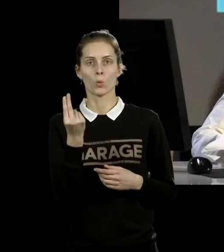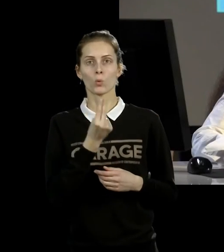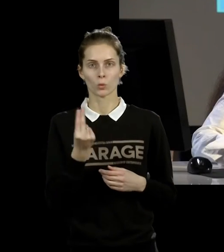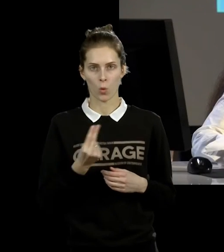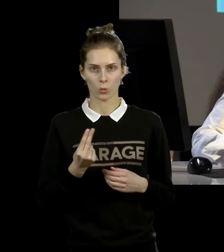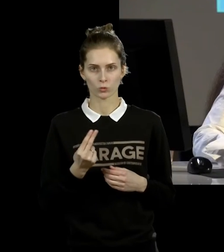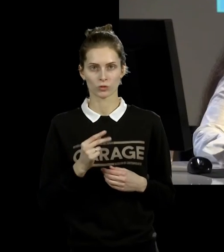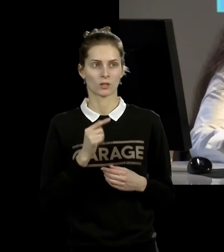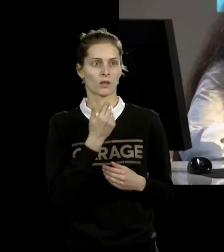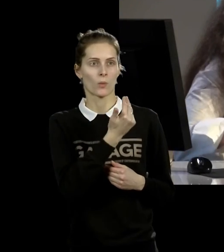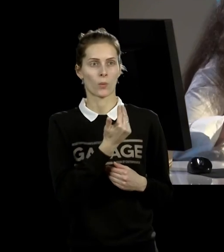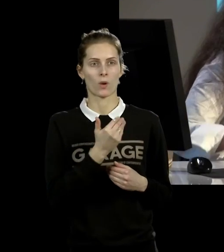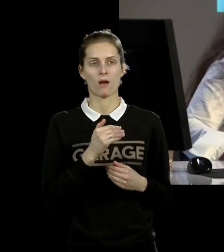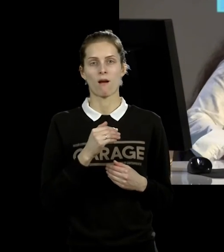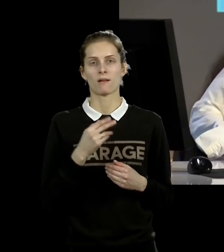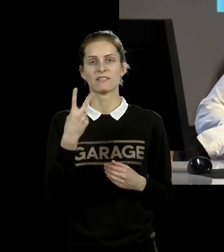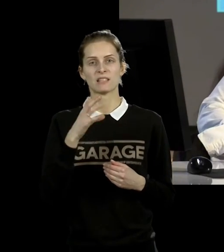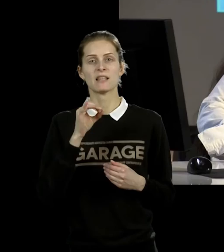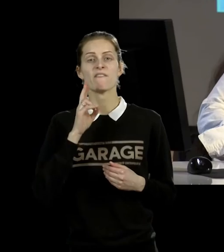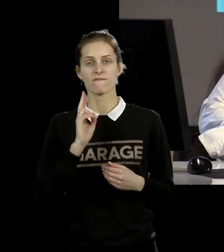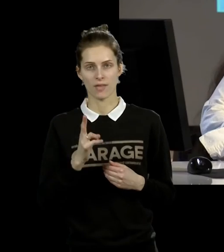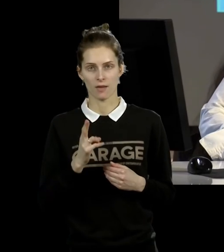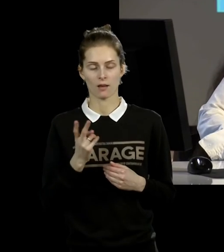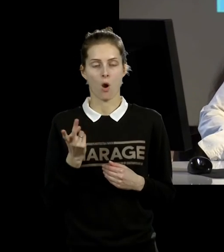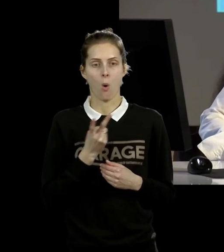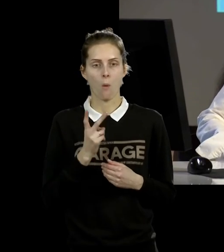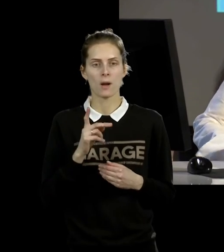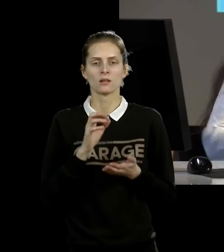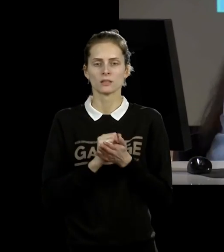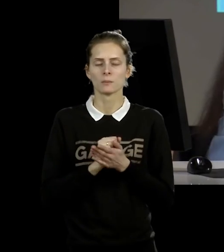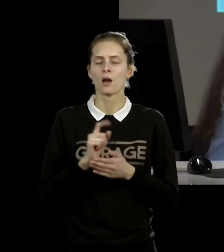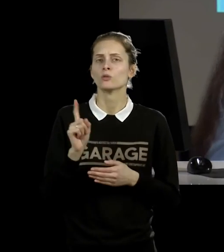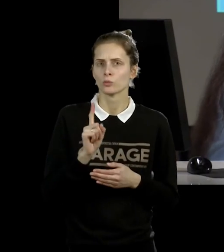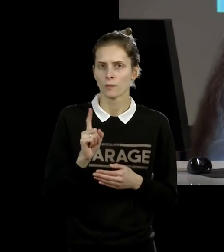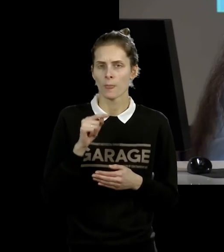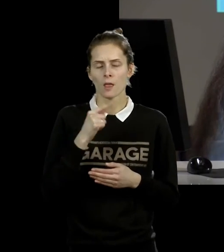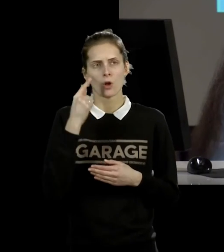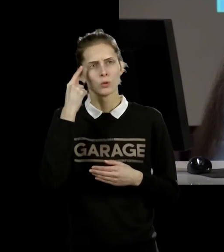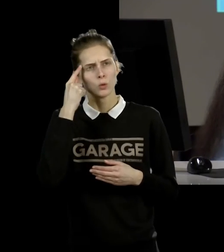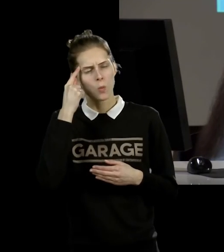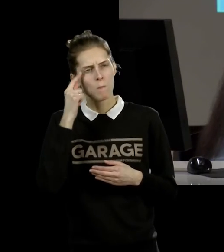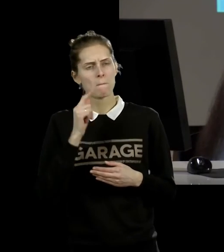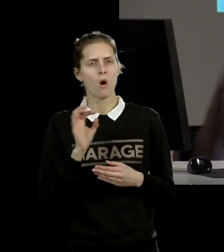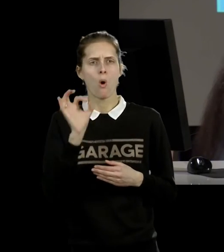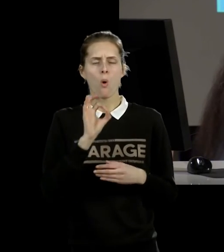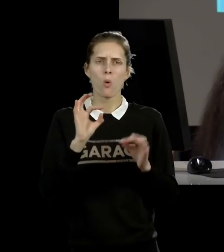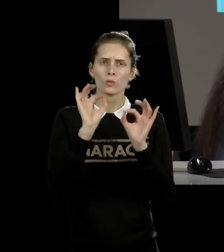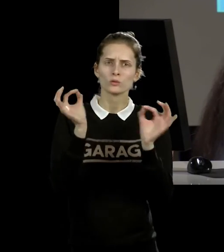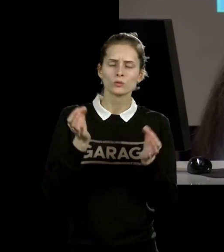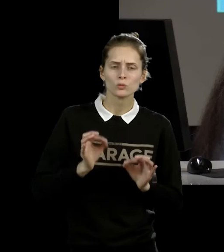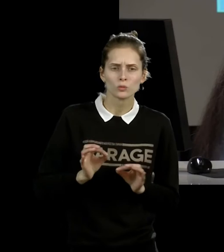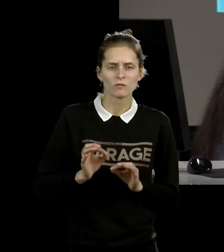XX века, как перформанс-арт, художники, которые абсолютно переосмыслили, чем вообще занимается художник, что такое искусство,